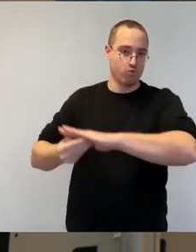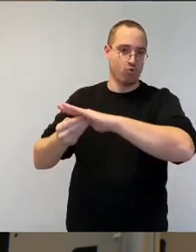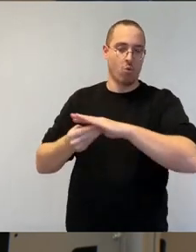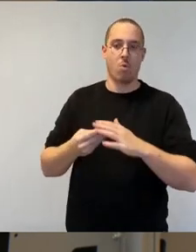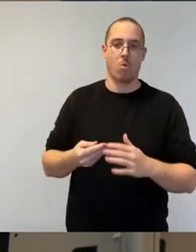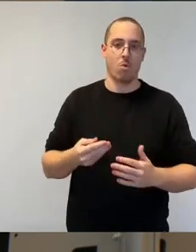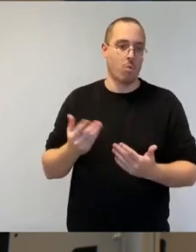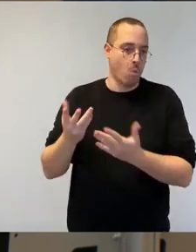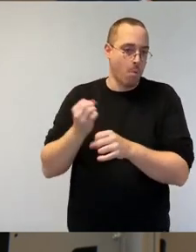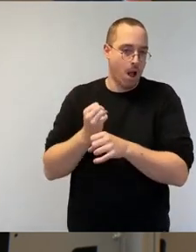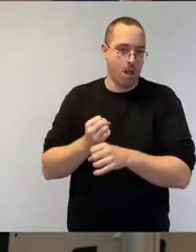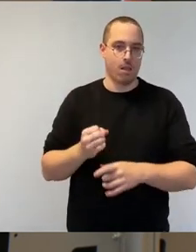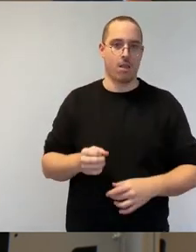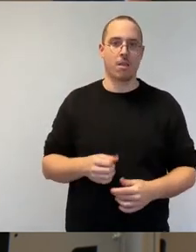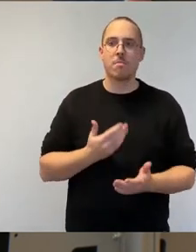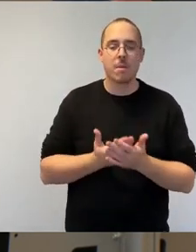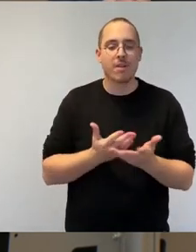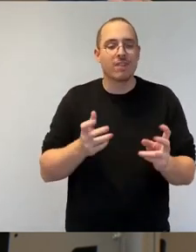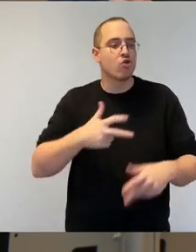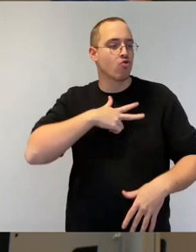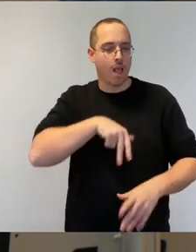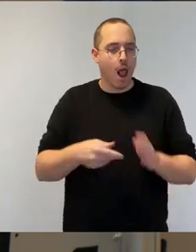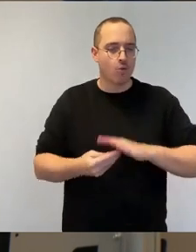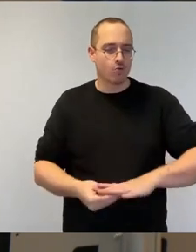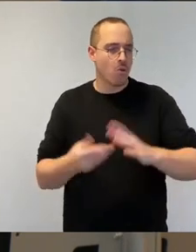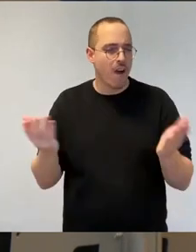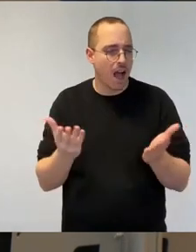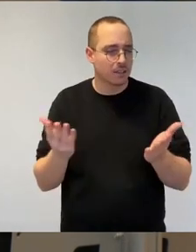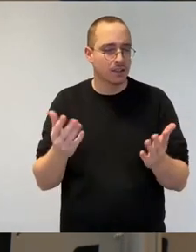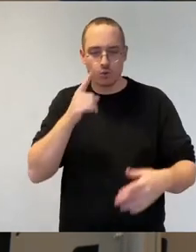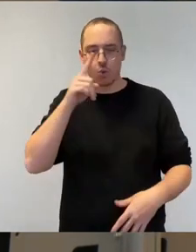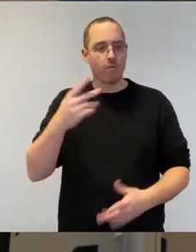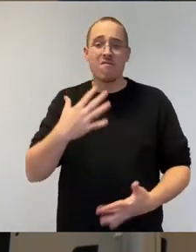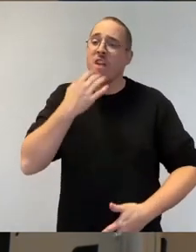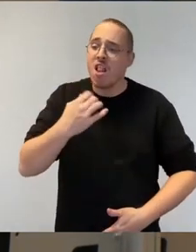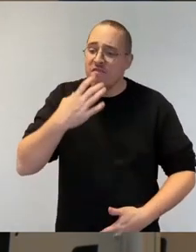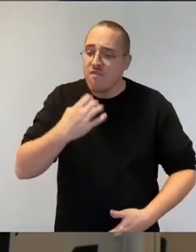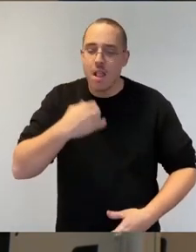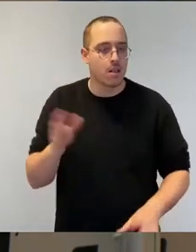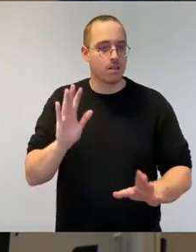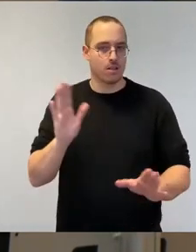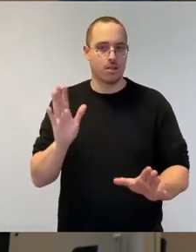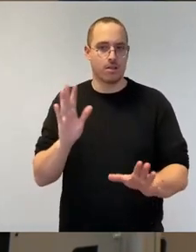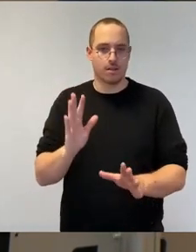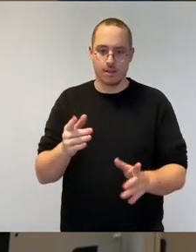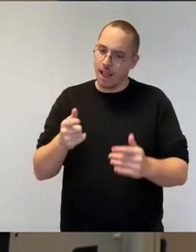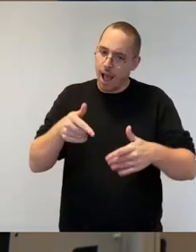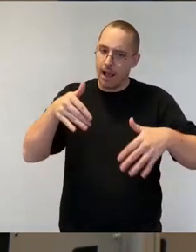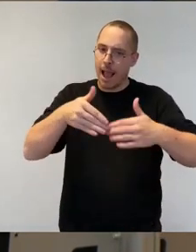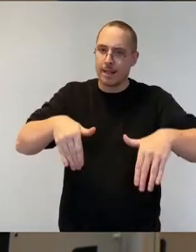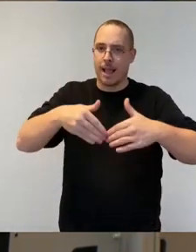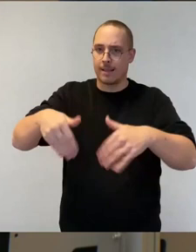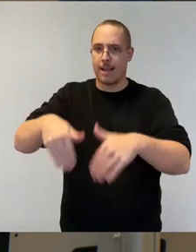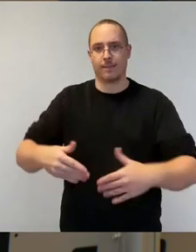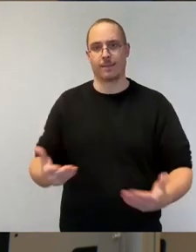das ist überheblich und das ist gefährlich. Eine Grundsicherung muss Maß und Mitte kennen. Es muss der Wille zum eigenen Verdienst im Vordergrund